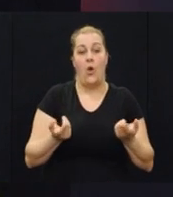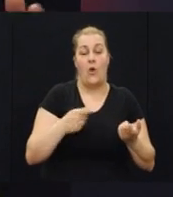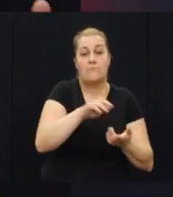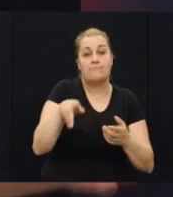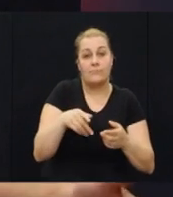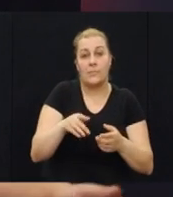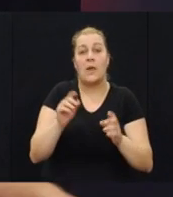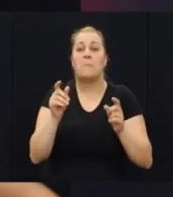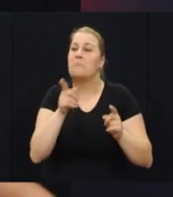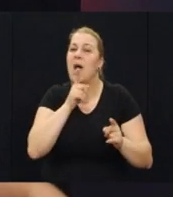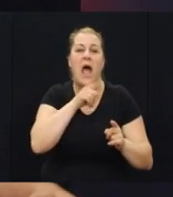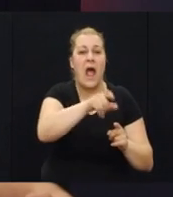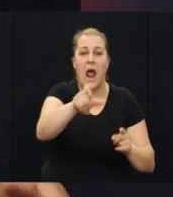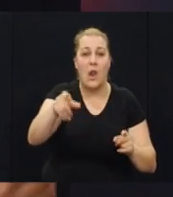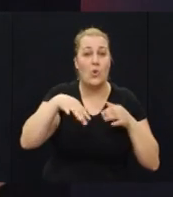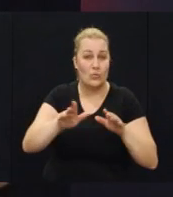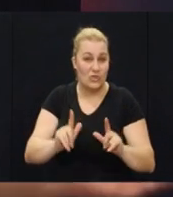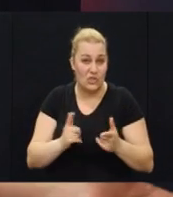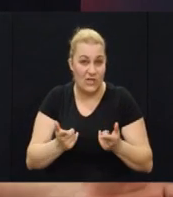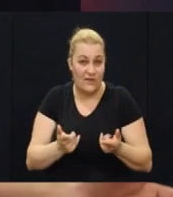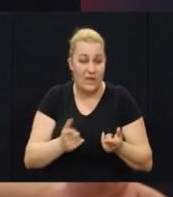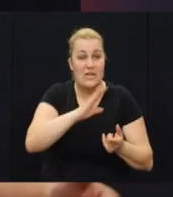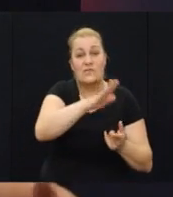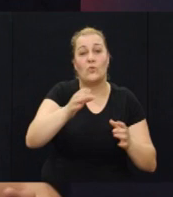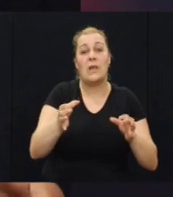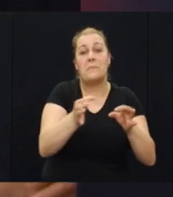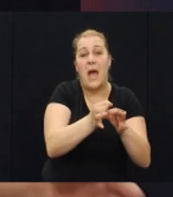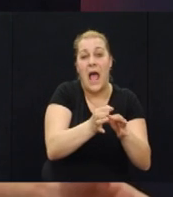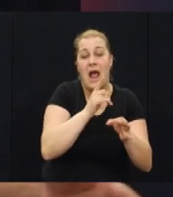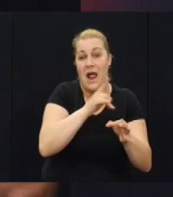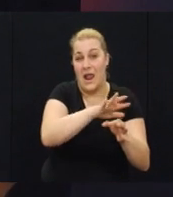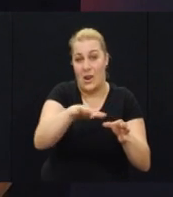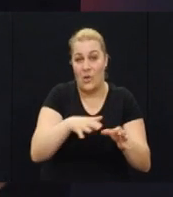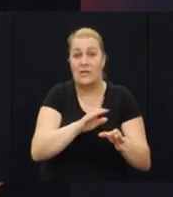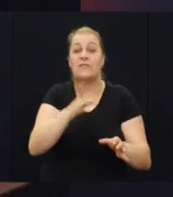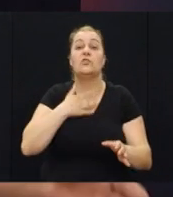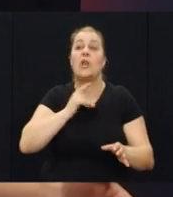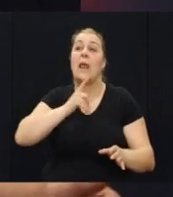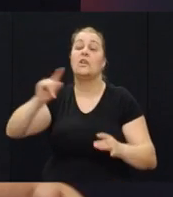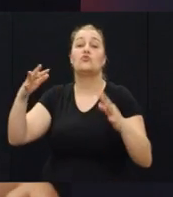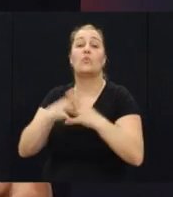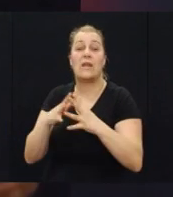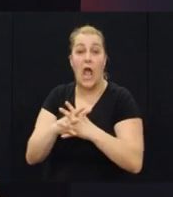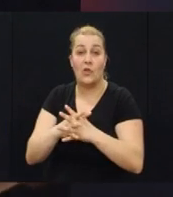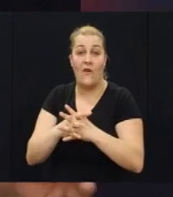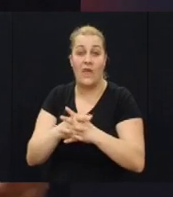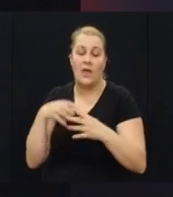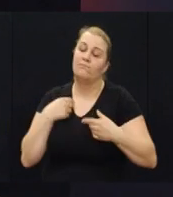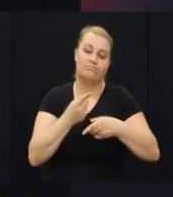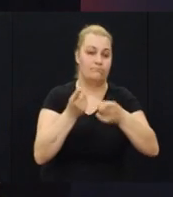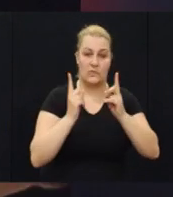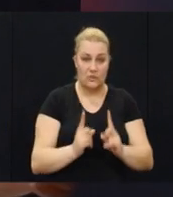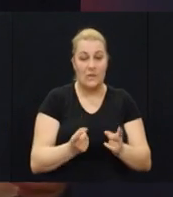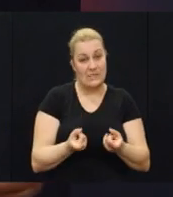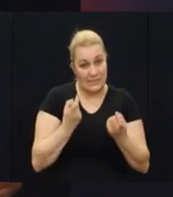tamo gdje jako malo stanovnika živi živi nažalost u svim malim sredinama svih hoće ići u gradove ali ipak